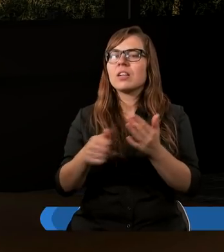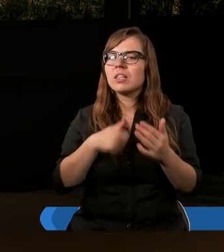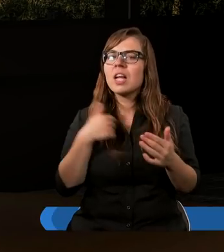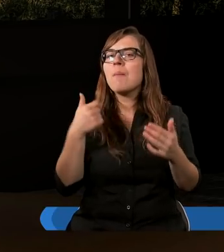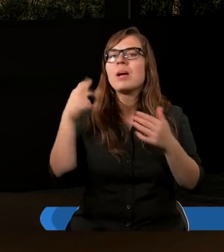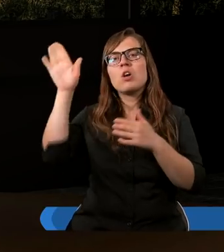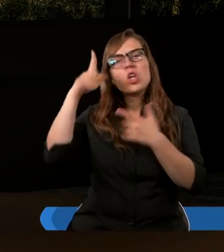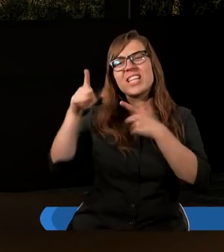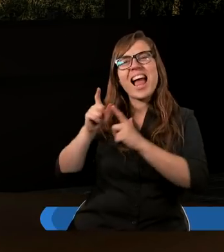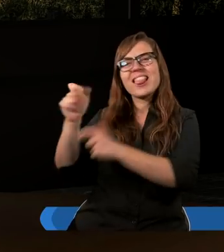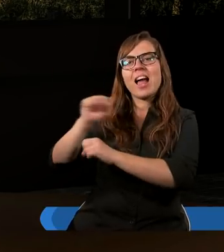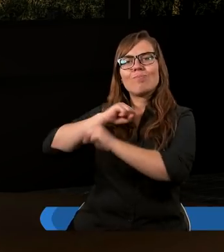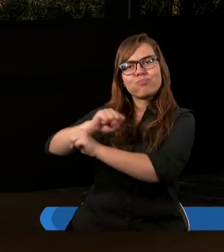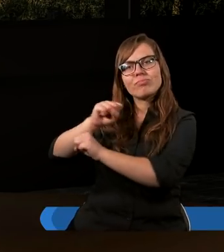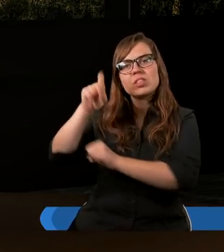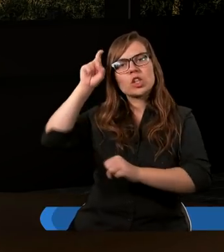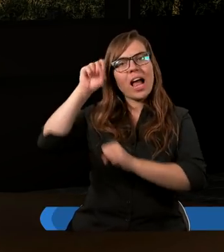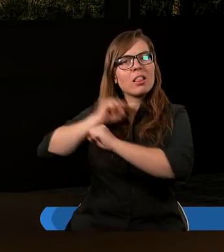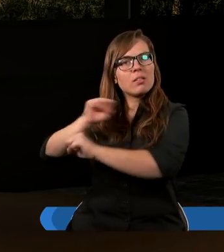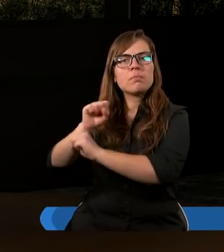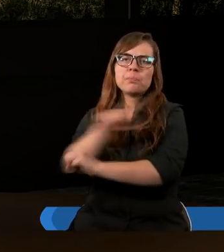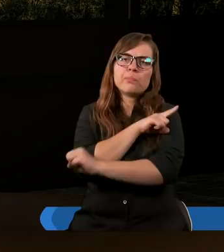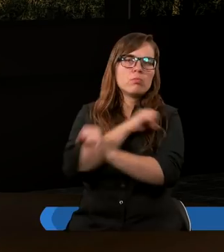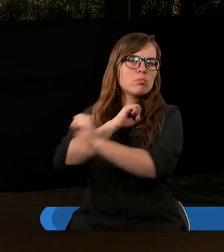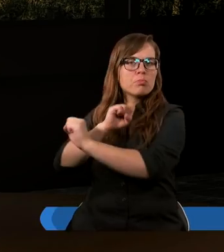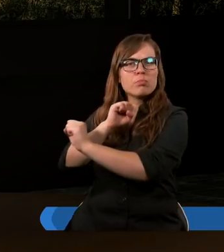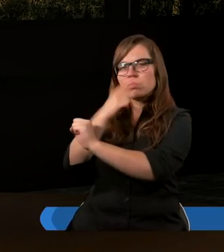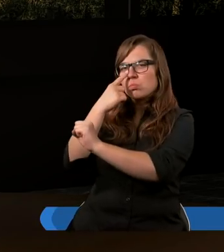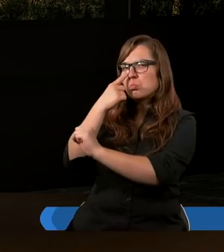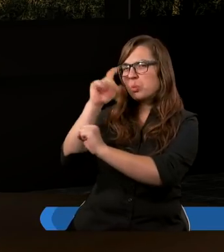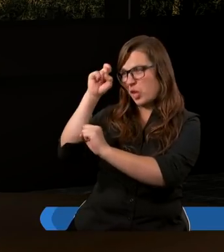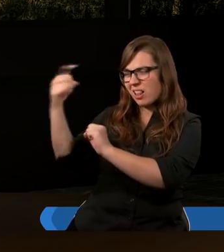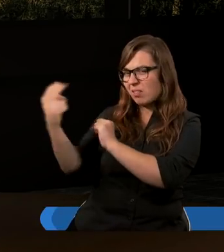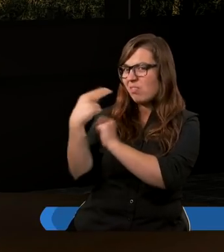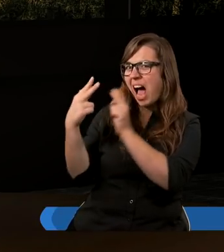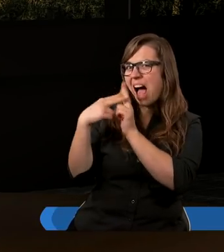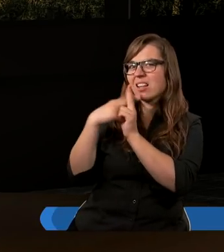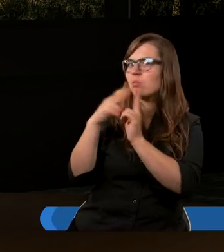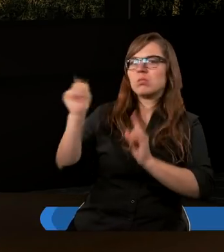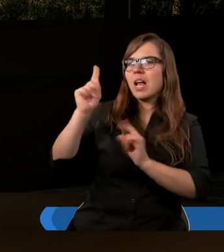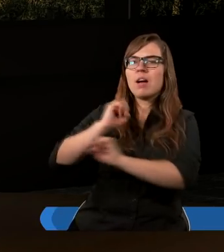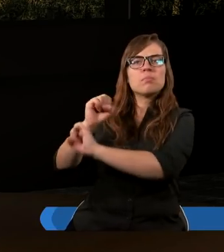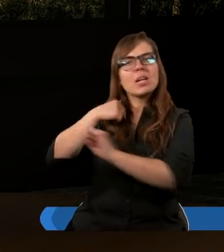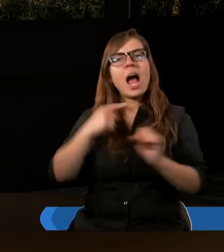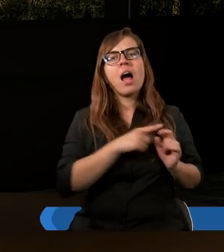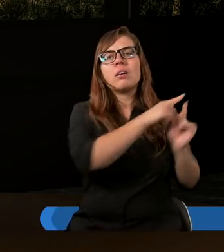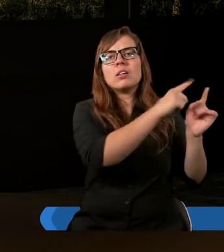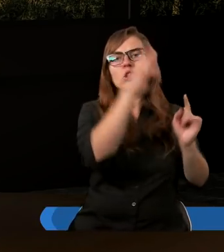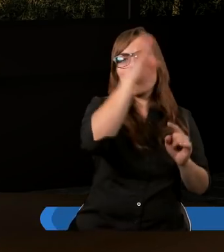nas złamać, żeby te jedności jak najbardziej ograniczyć, czy też w ogóle,